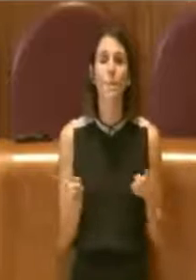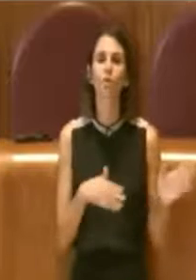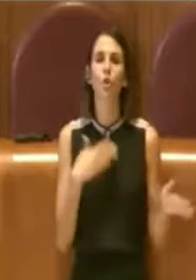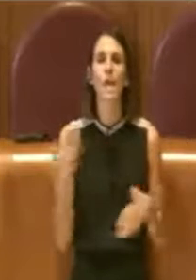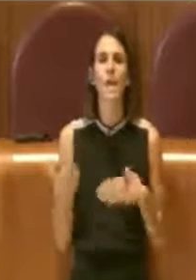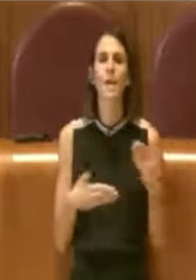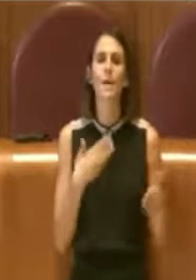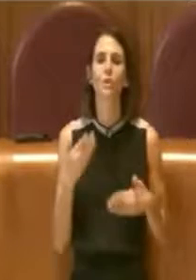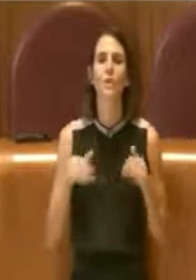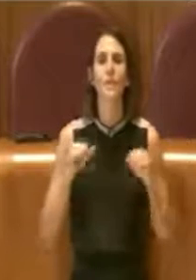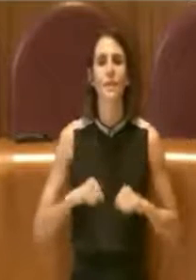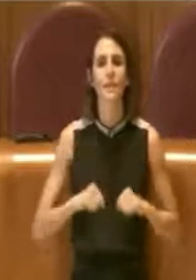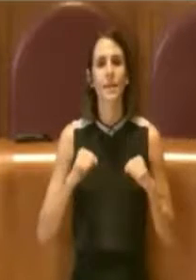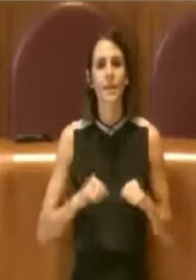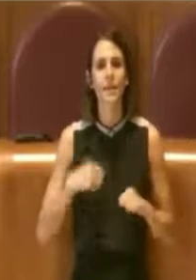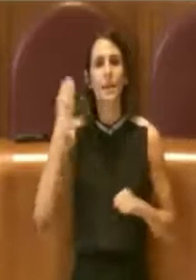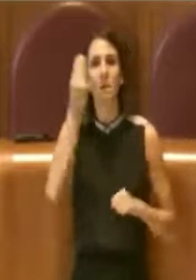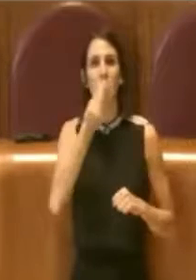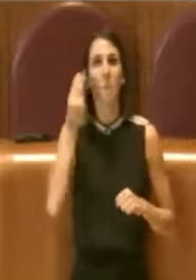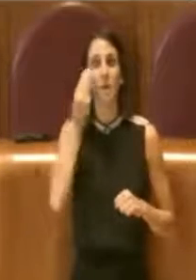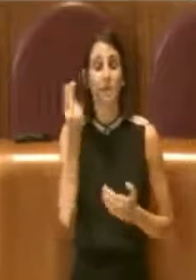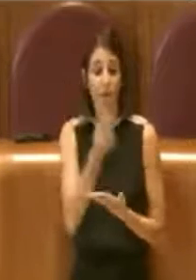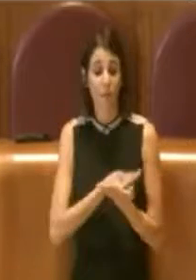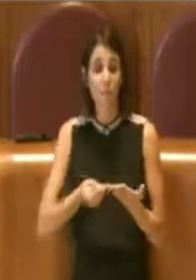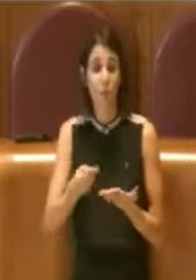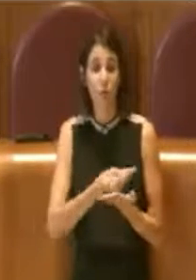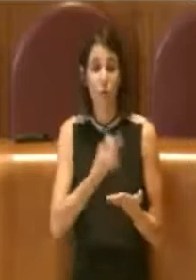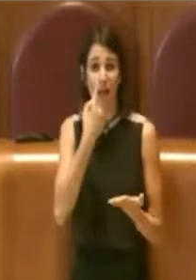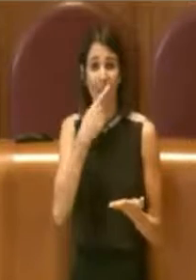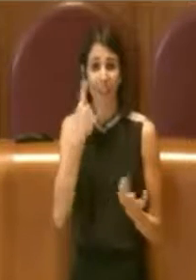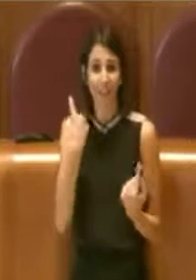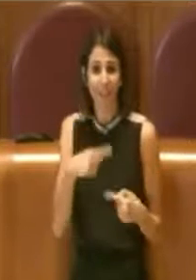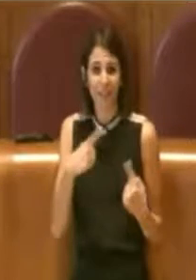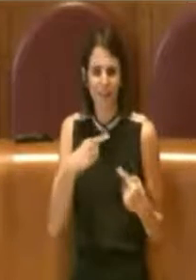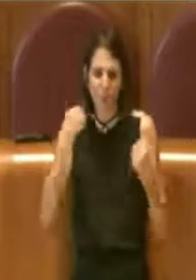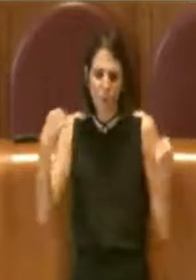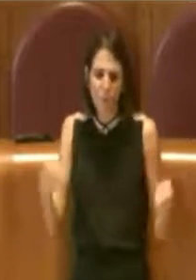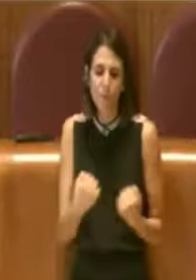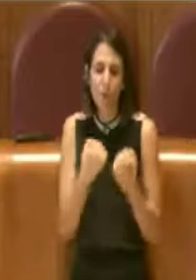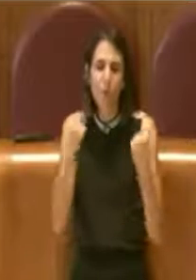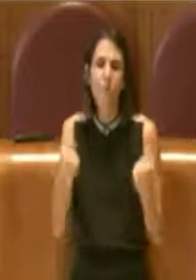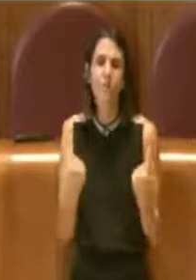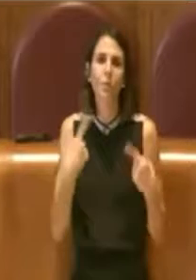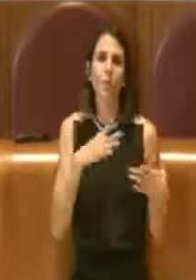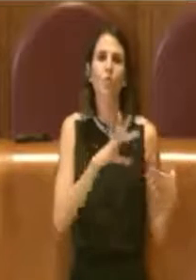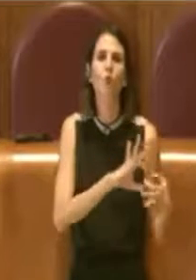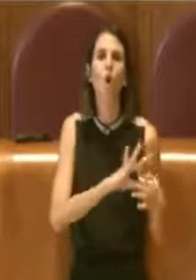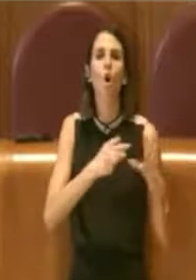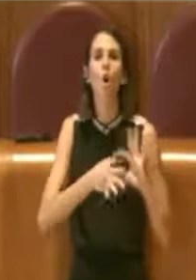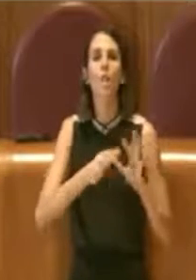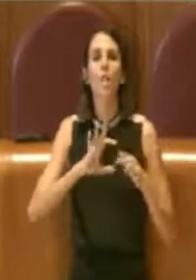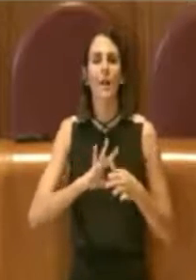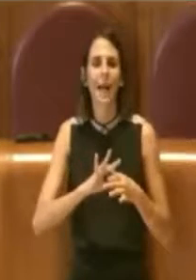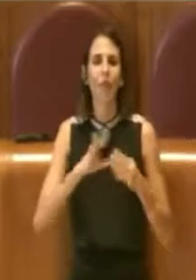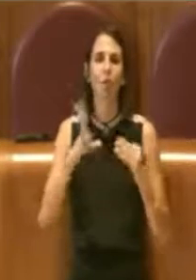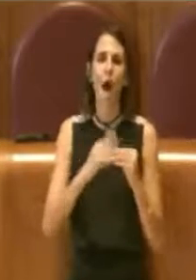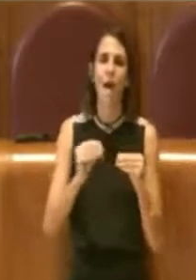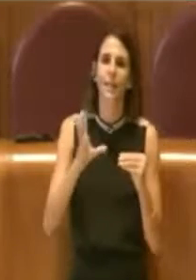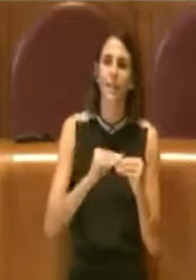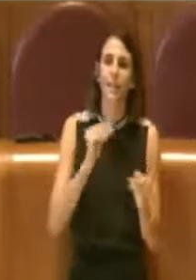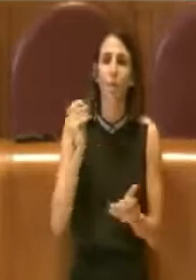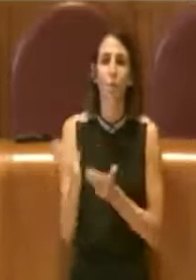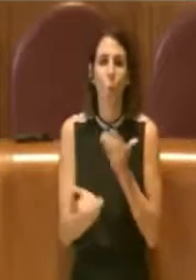riuscire a promuovere progetti di questo tipo che favoriscono tutta una filiera di artigianato culinario di